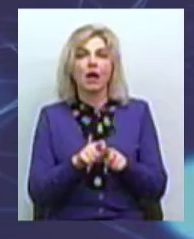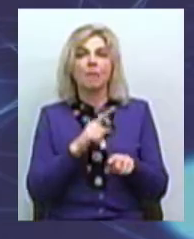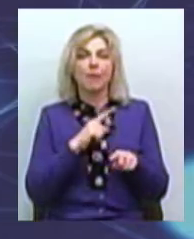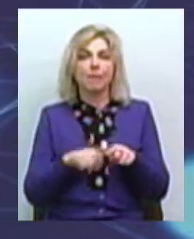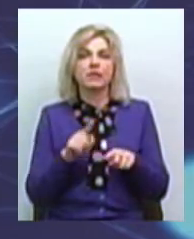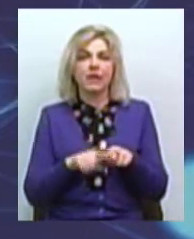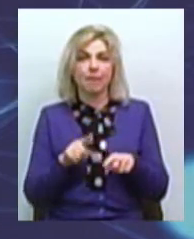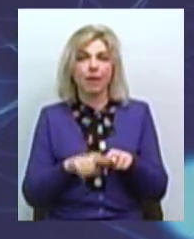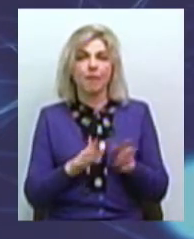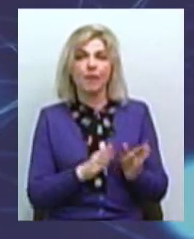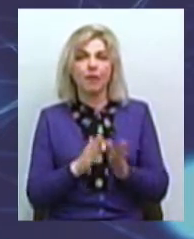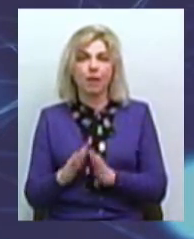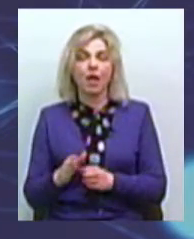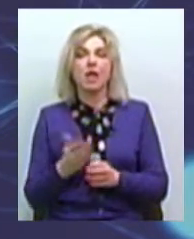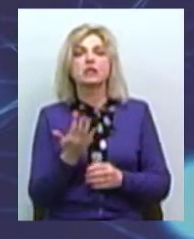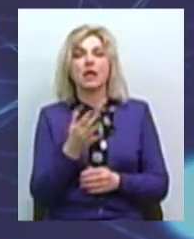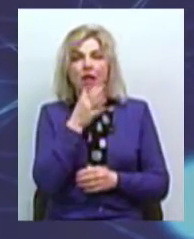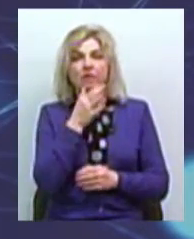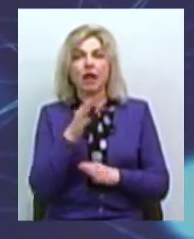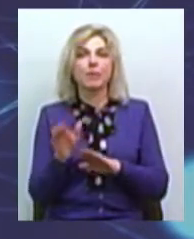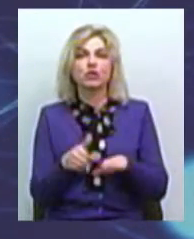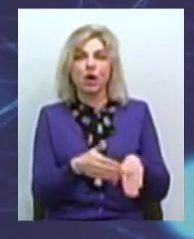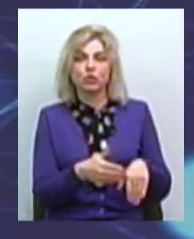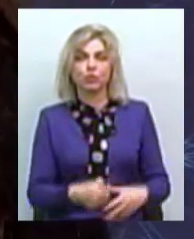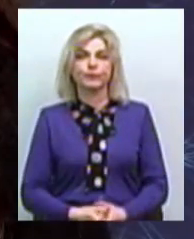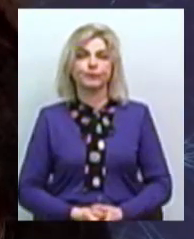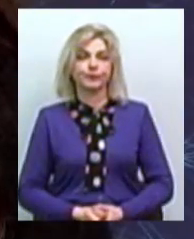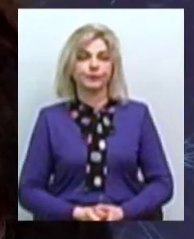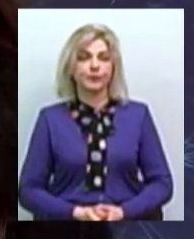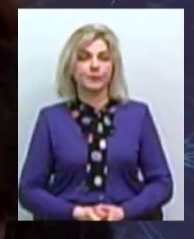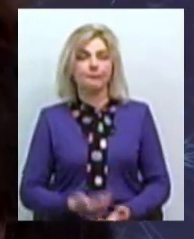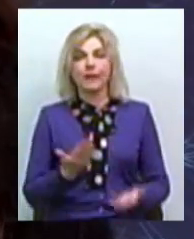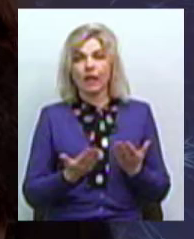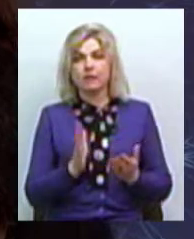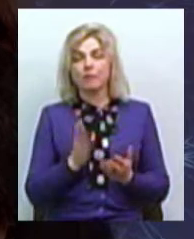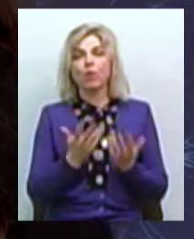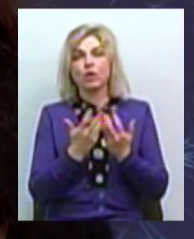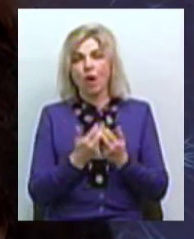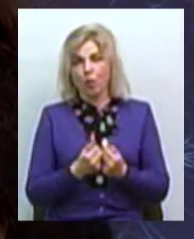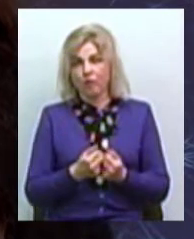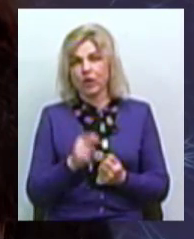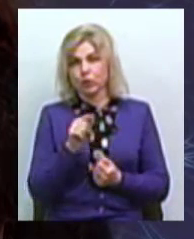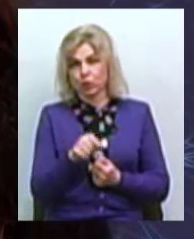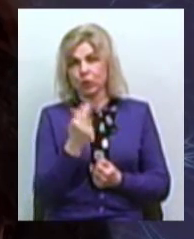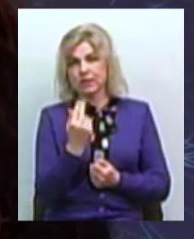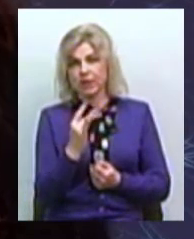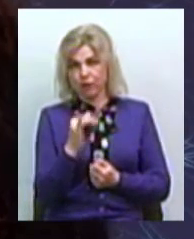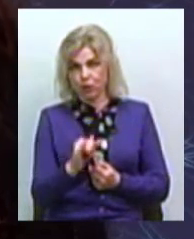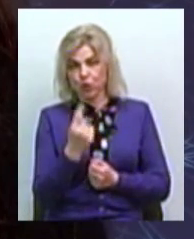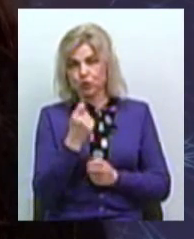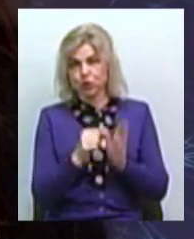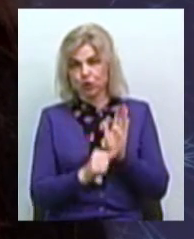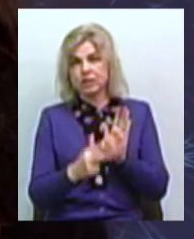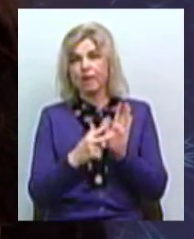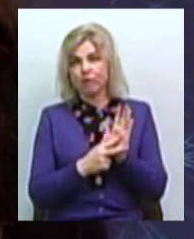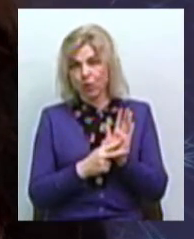темпами, скільки на це піде часу? Дивіться, якщо ми будемо враховувати, наприклад, цю цифру, яку ми маємо, 168